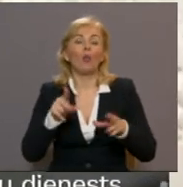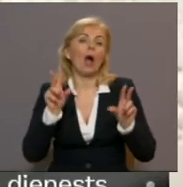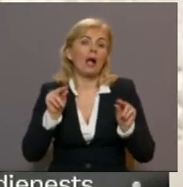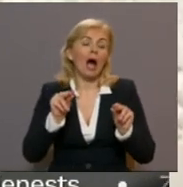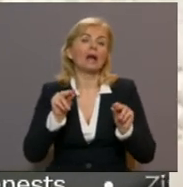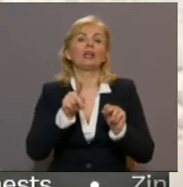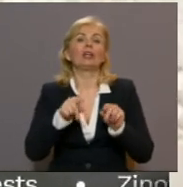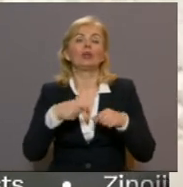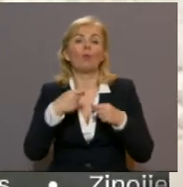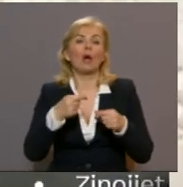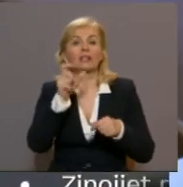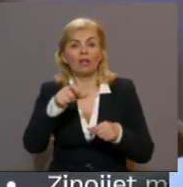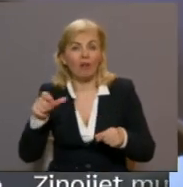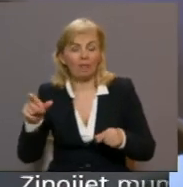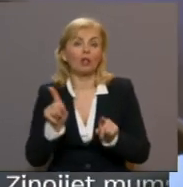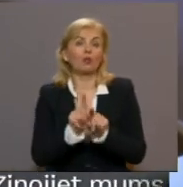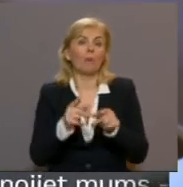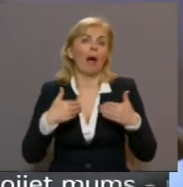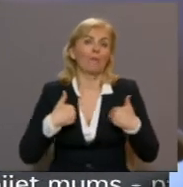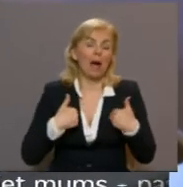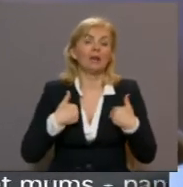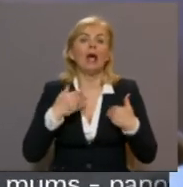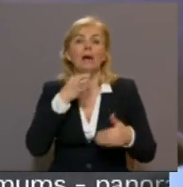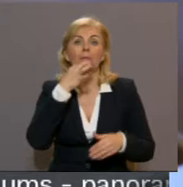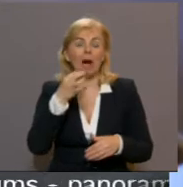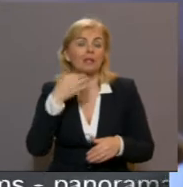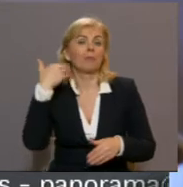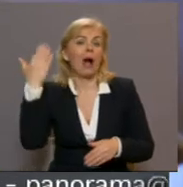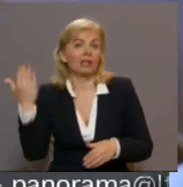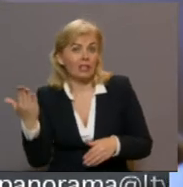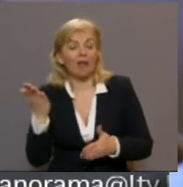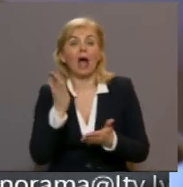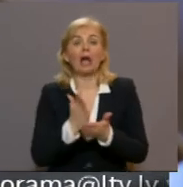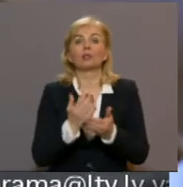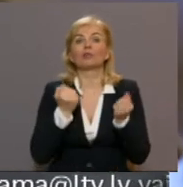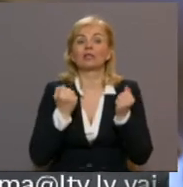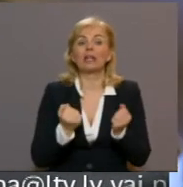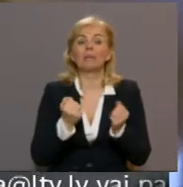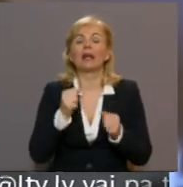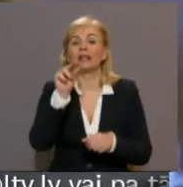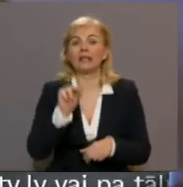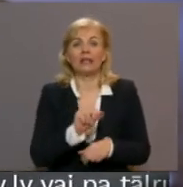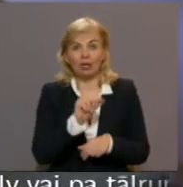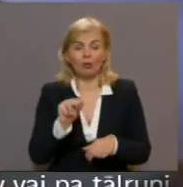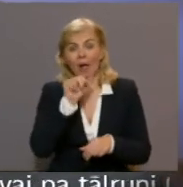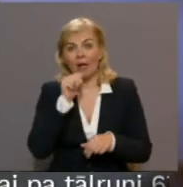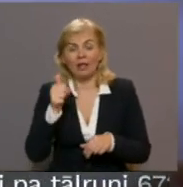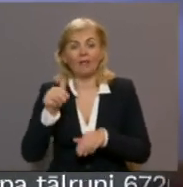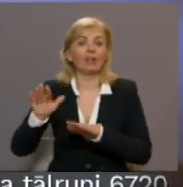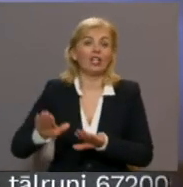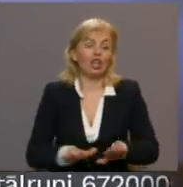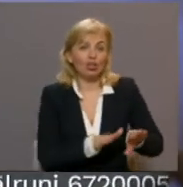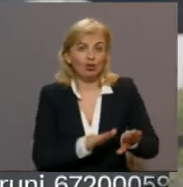taiskaitā mani, protams, ka es to daru. Man ir jāsaka, paldies dievam, ka es esmu stipra ticībā. Mani nekas nevar izšūpot,